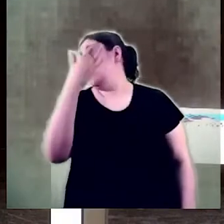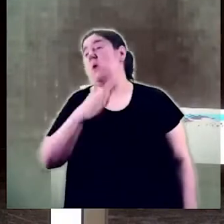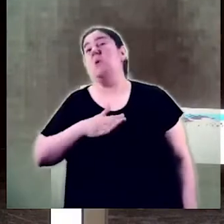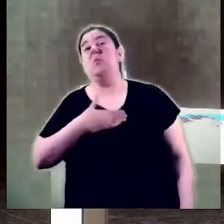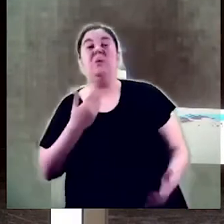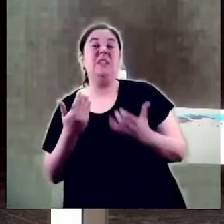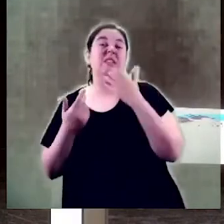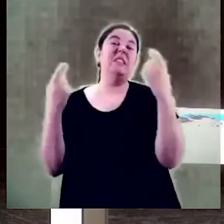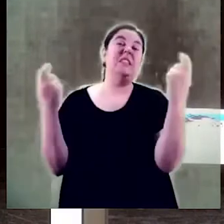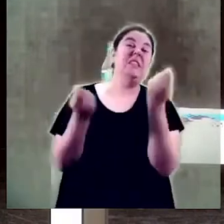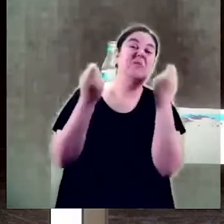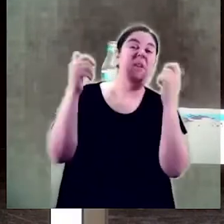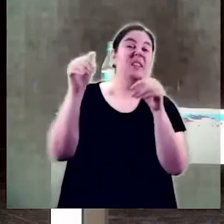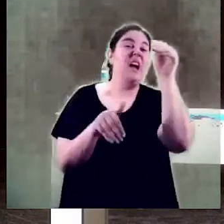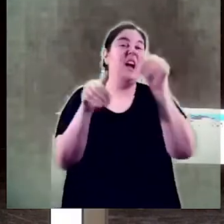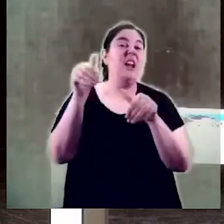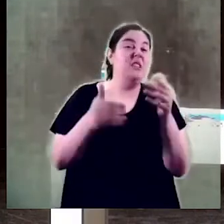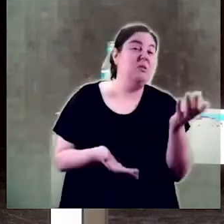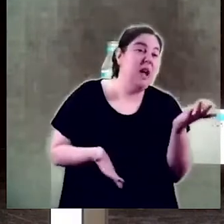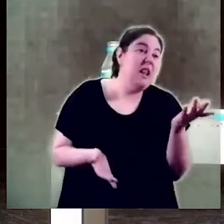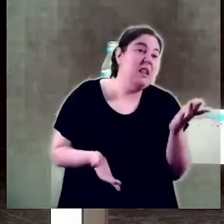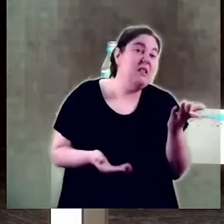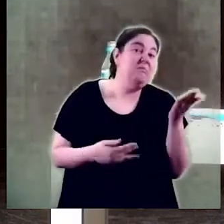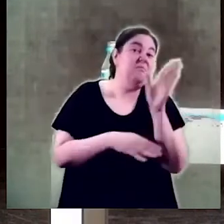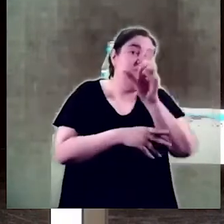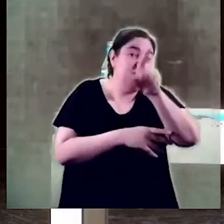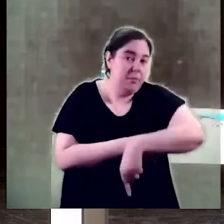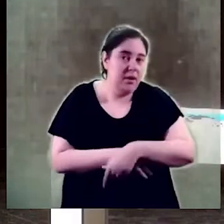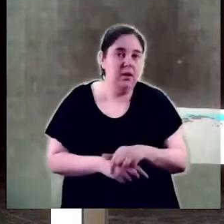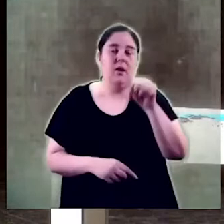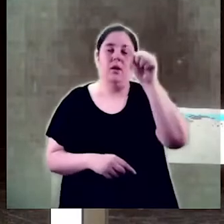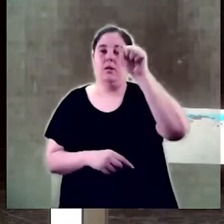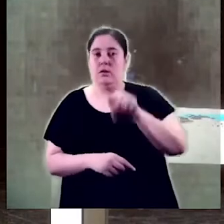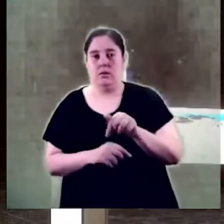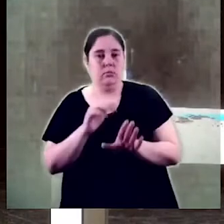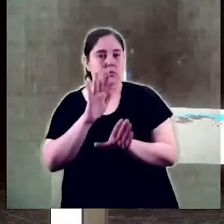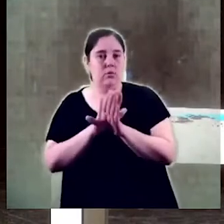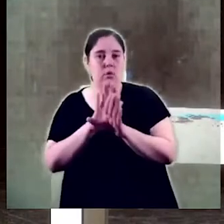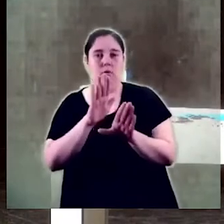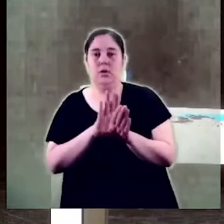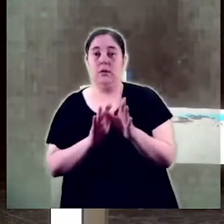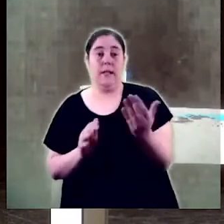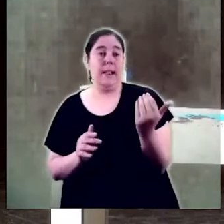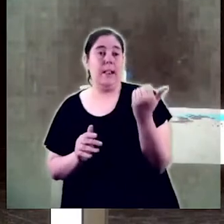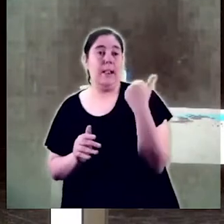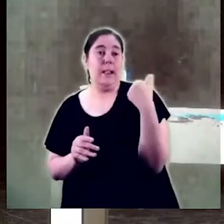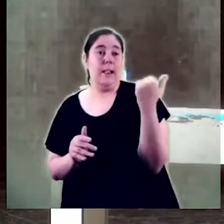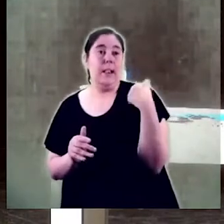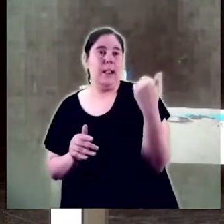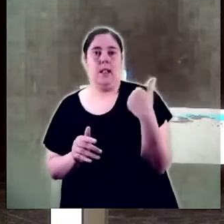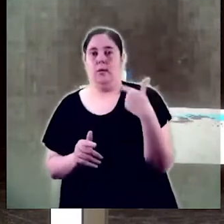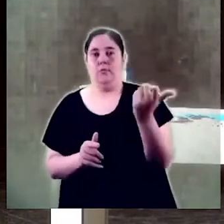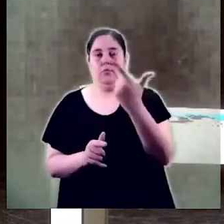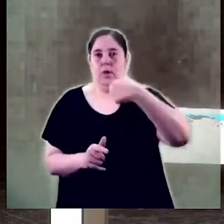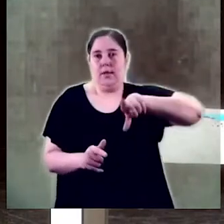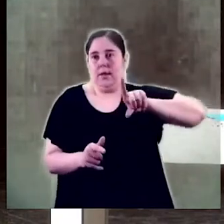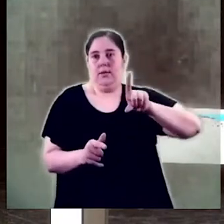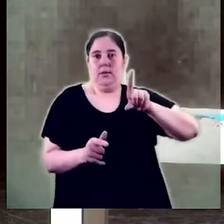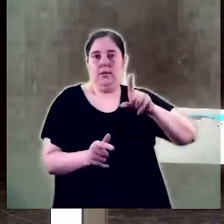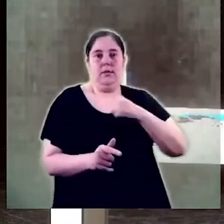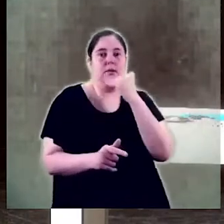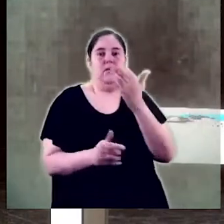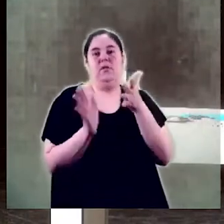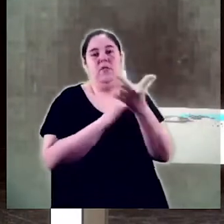en alguna campanya electoral. I enguany no ha estat diferent. Les tindreu encara fresques a la memòria i a les retines per la qual cosa